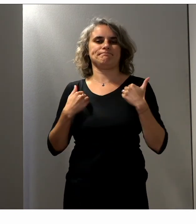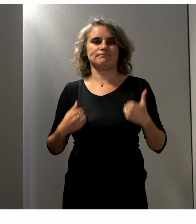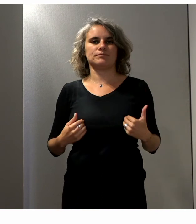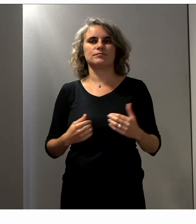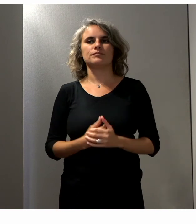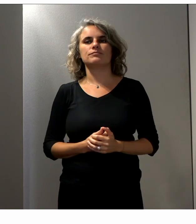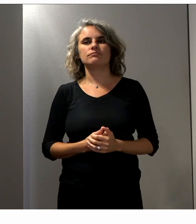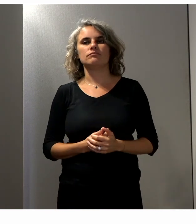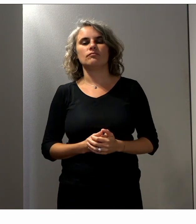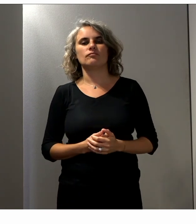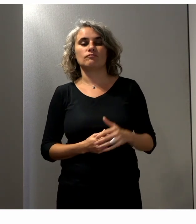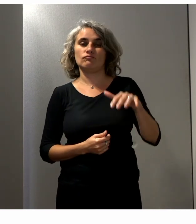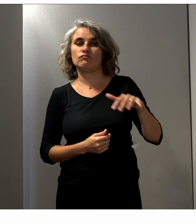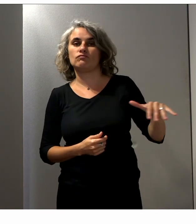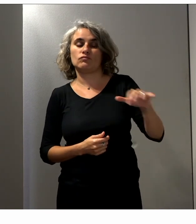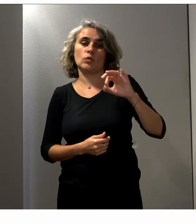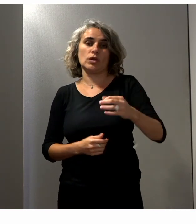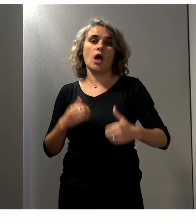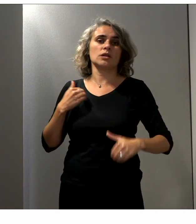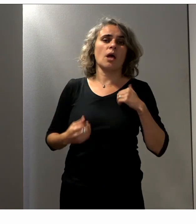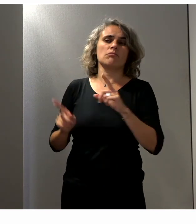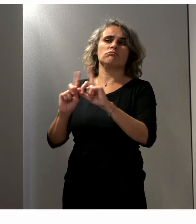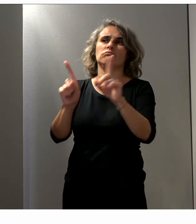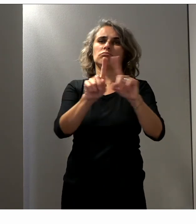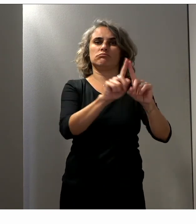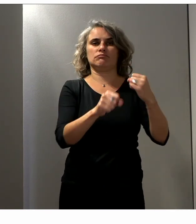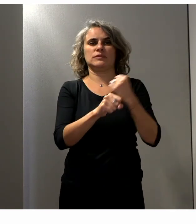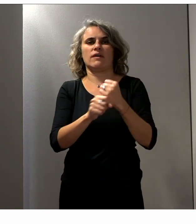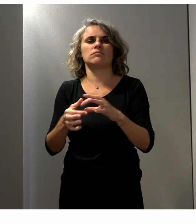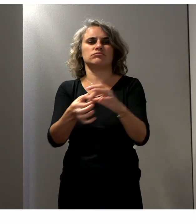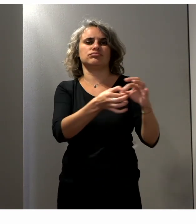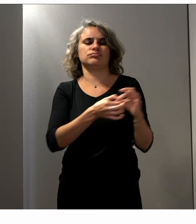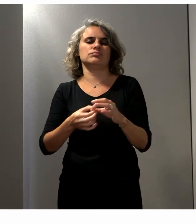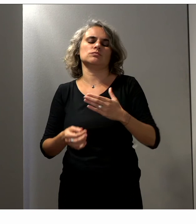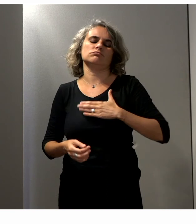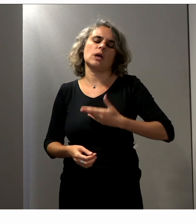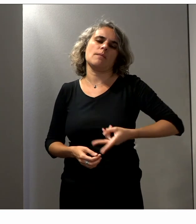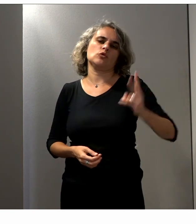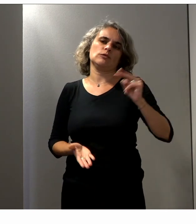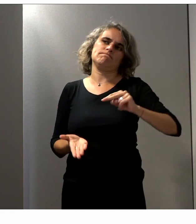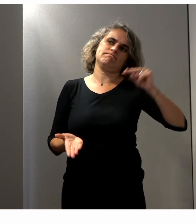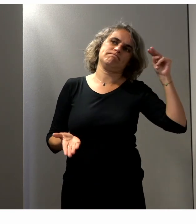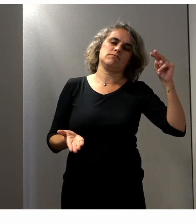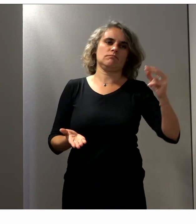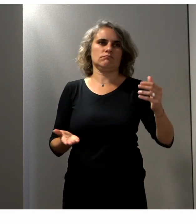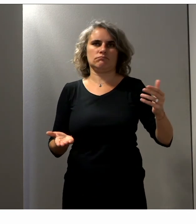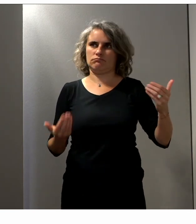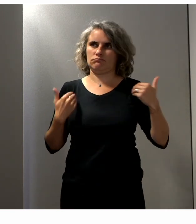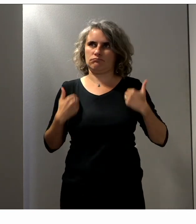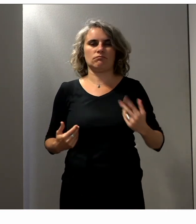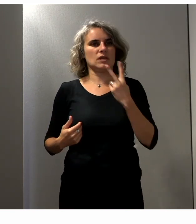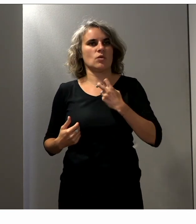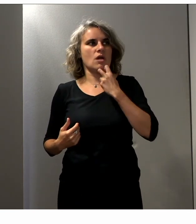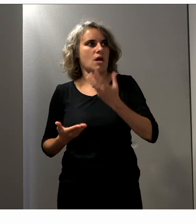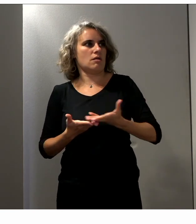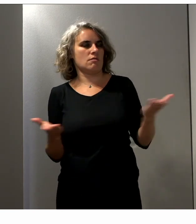Nous travaillons effectivement avec les autres familles de handicap. Voilà, donc j'interviens de manière plus globale sur le parcours de citoyens que nous